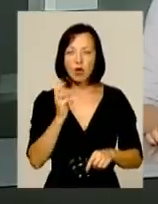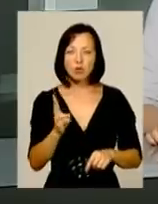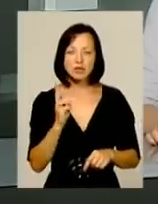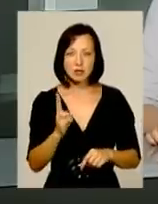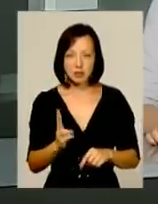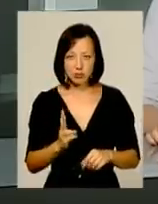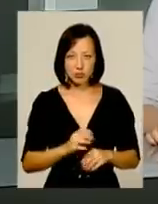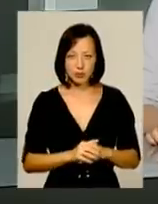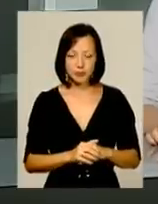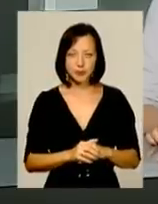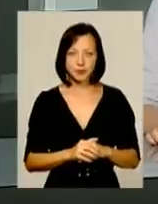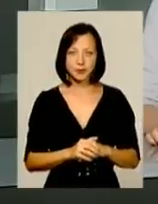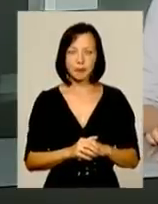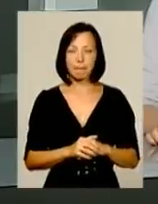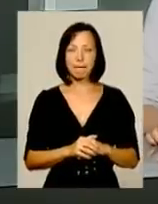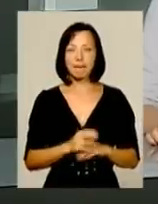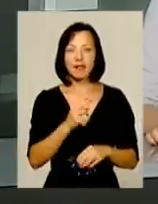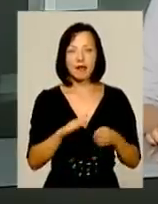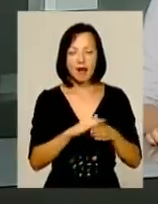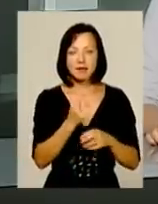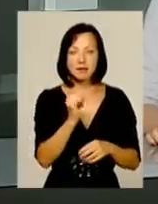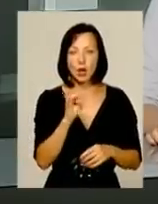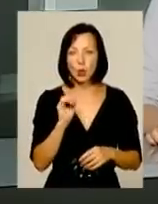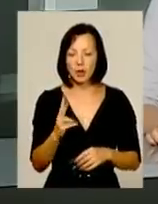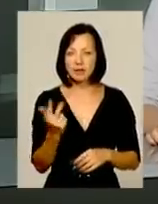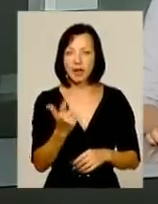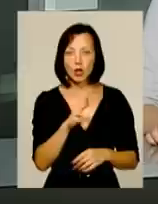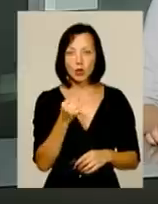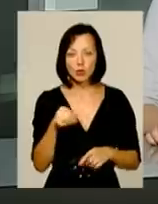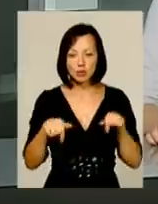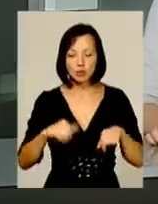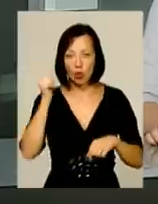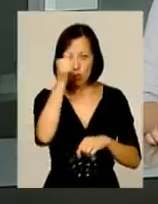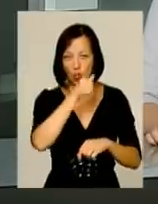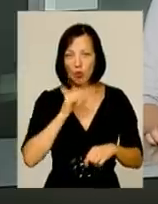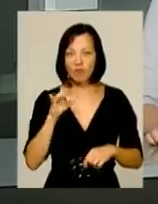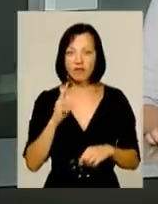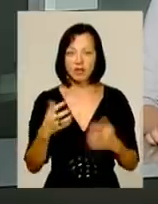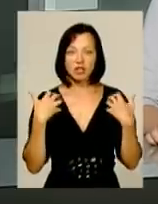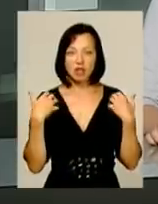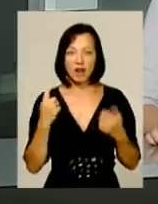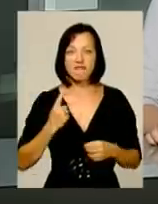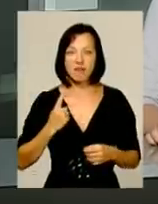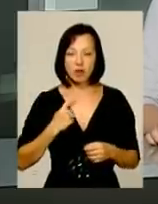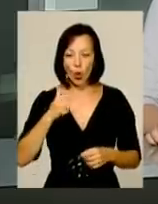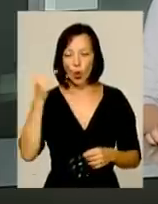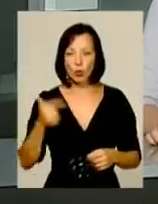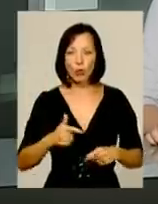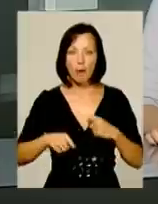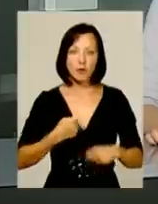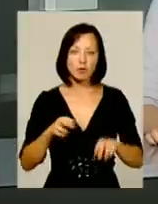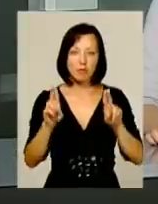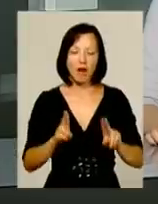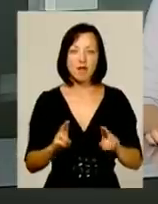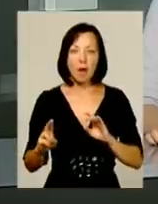дислокується у Старокостянтинові – Віталій Царук. Нагадаю, 3 лютого цього року він як начальник варти грубо порушив правила